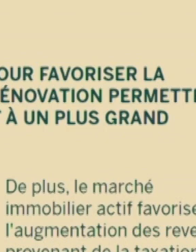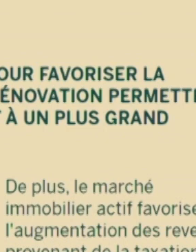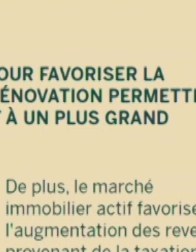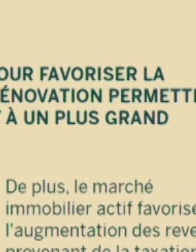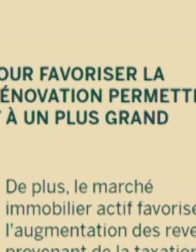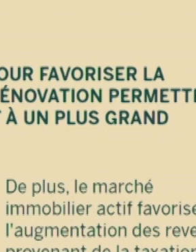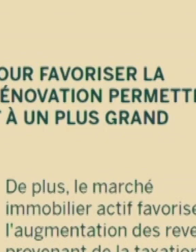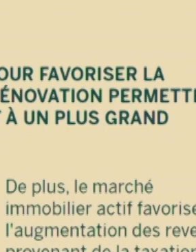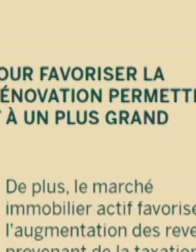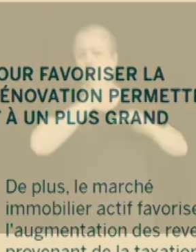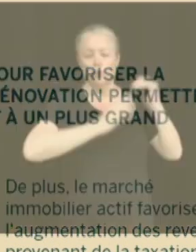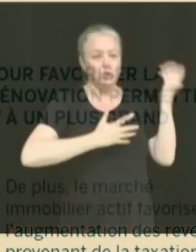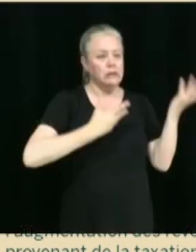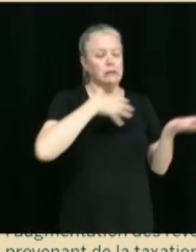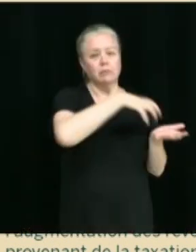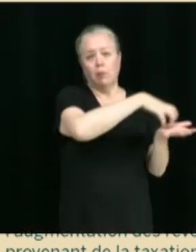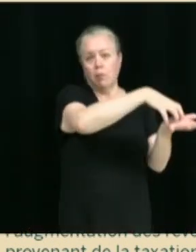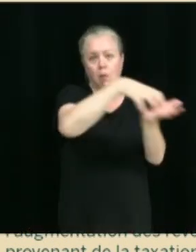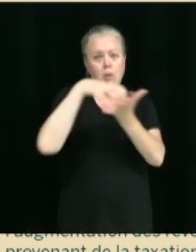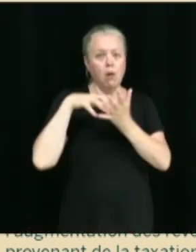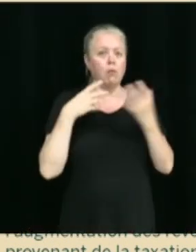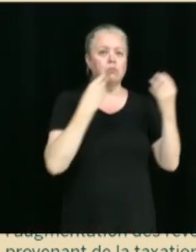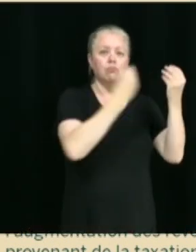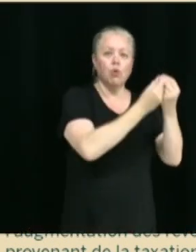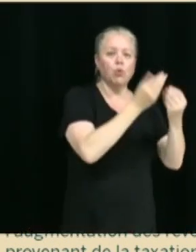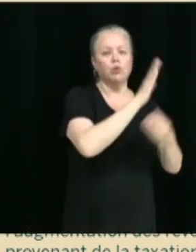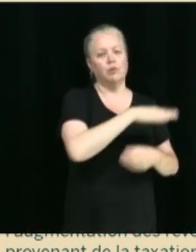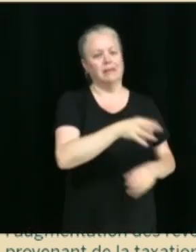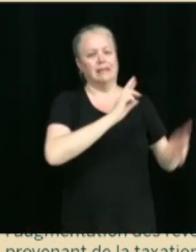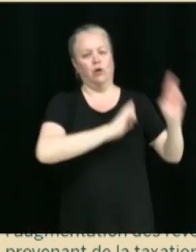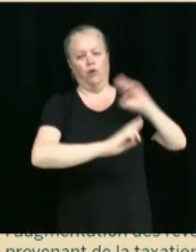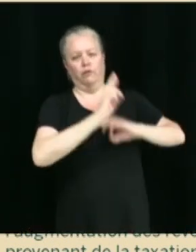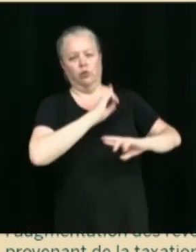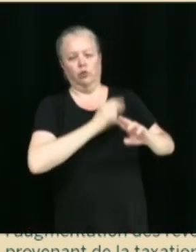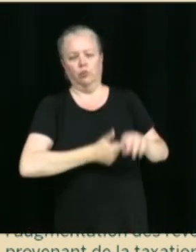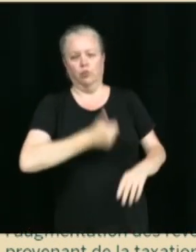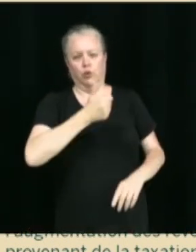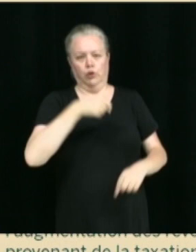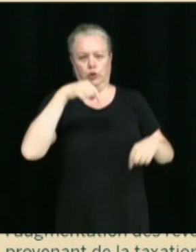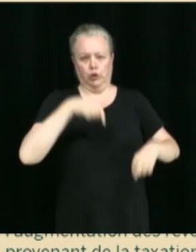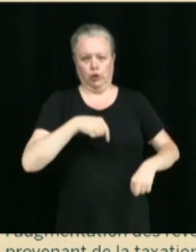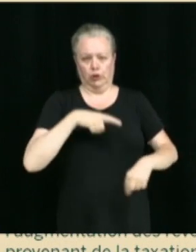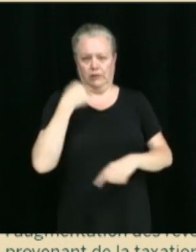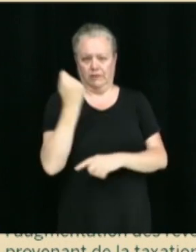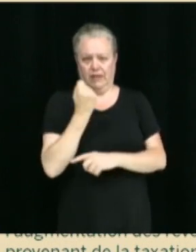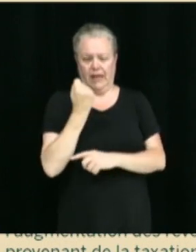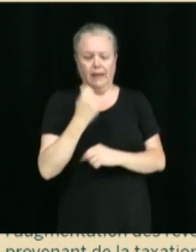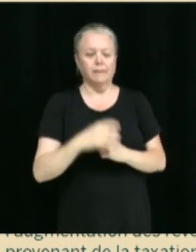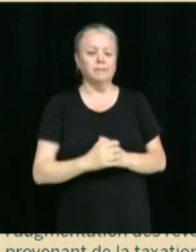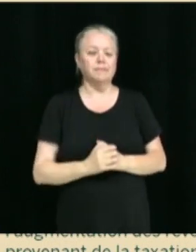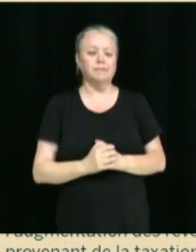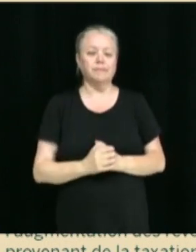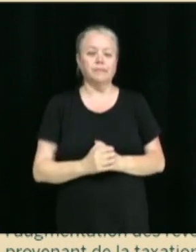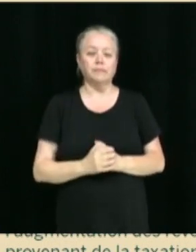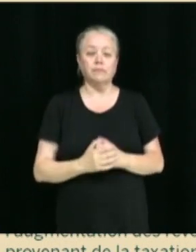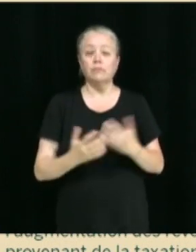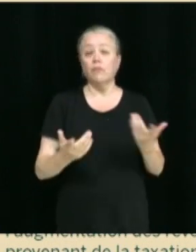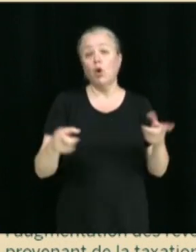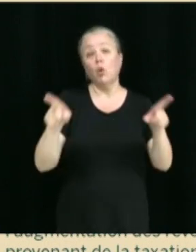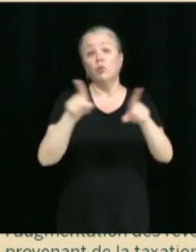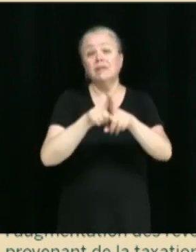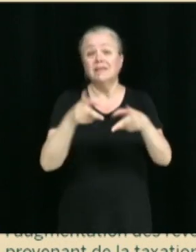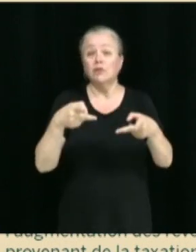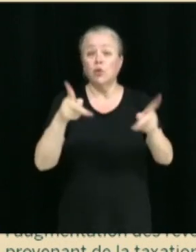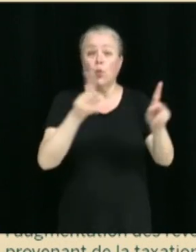a de construction, inévitablement, plus il y a de revenus pour la Ville de Victoriaville. De même que des droits de mutation, puisque